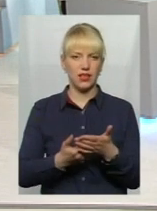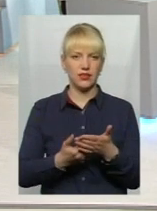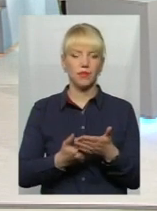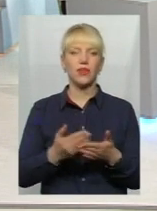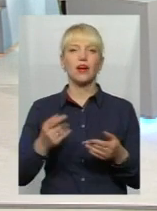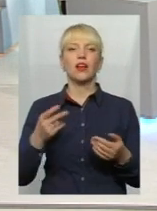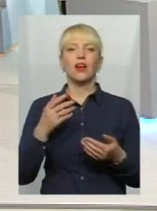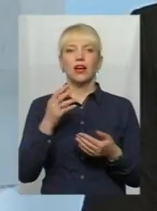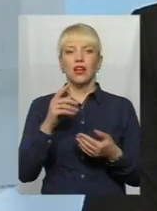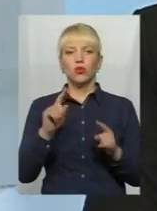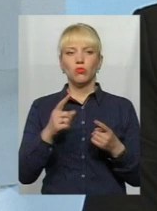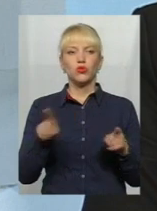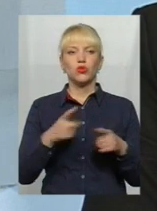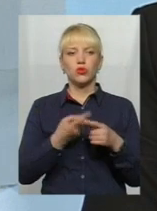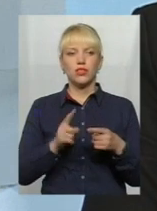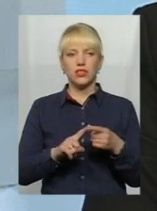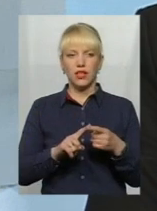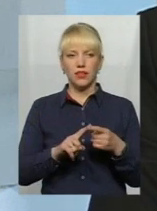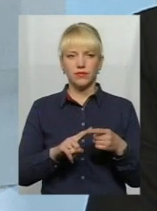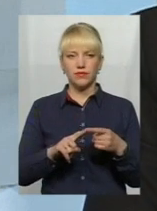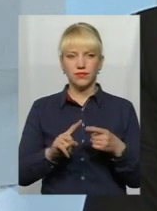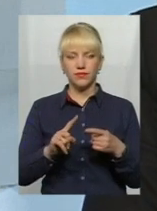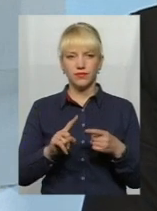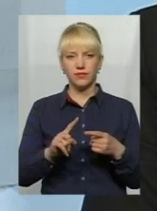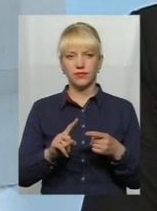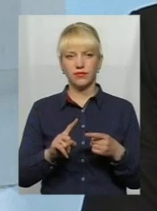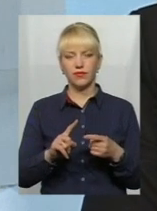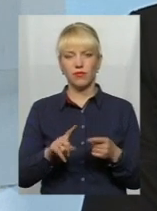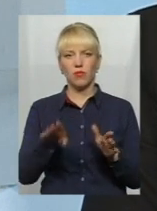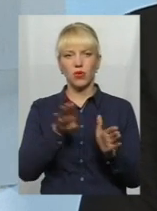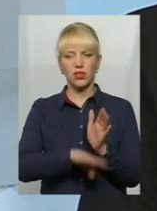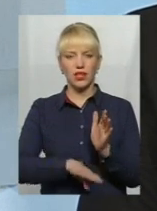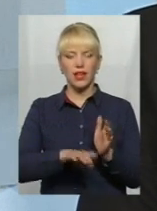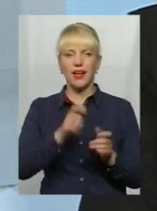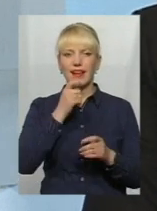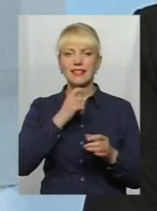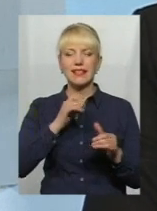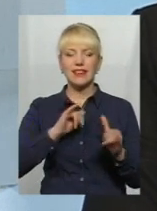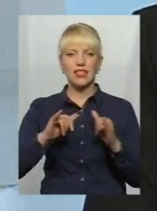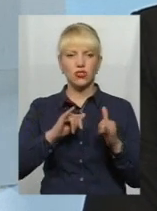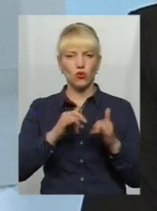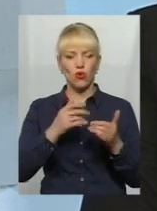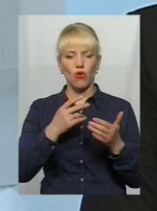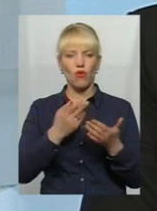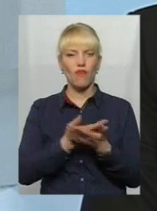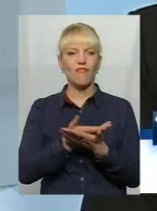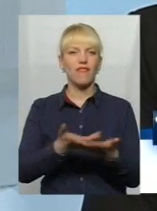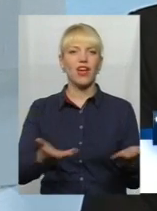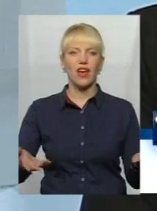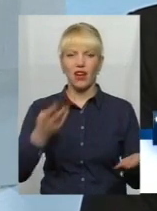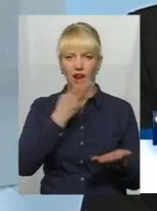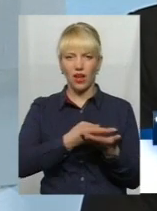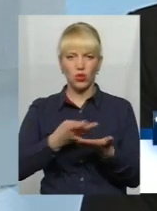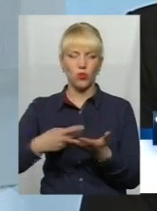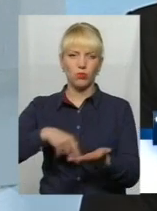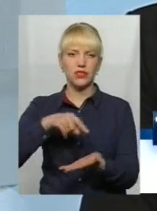Тому що це, перш за все, не стільки погіршення естетичного вигляду міста, скільки